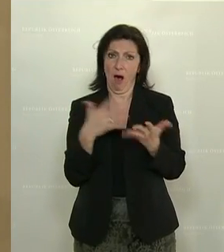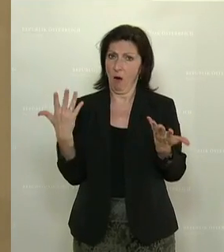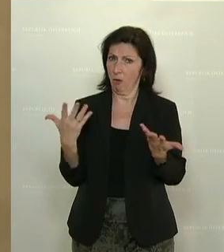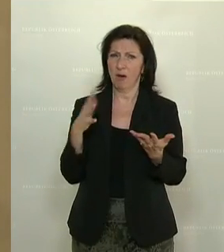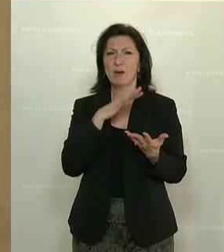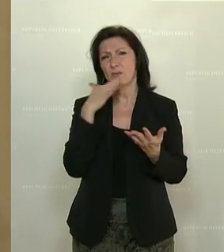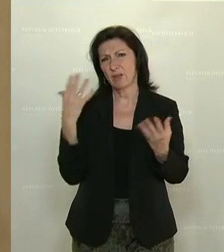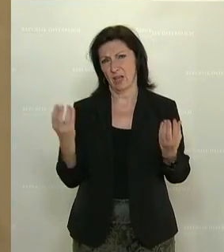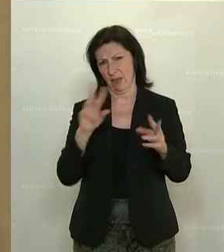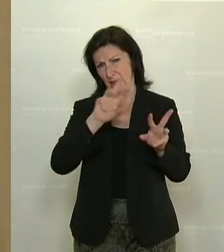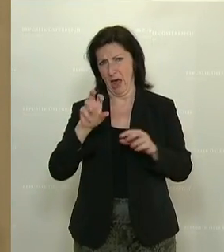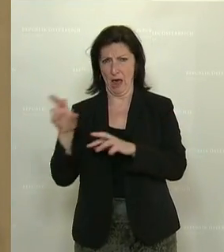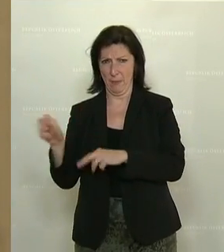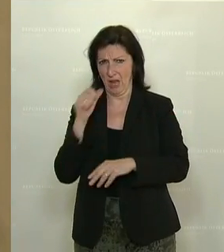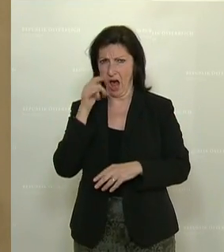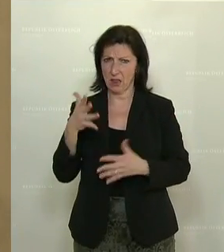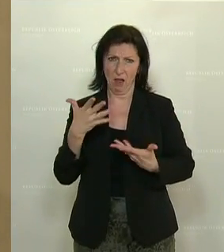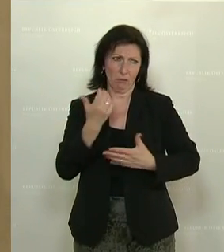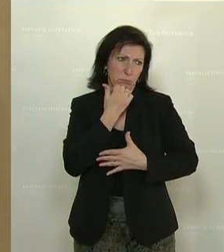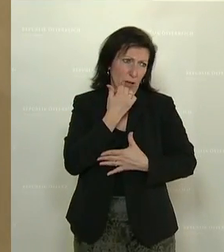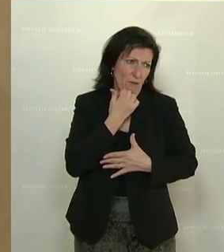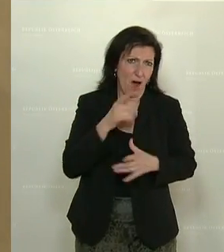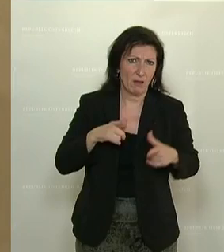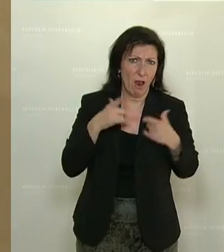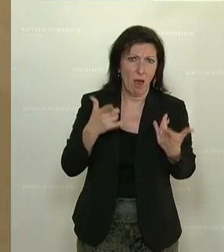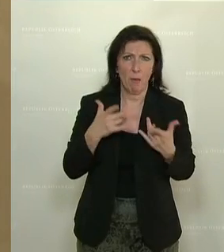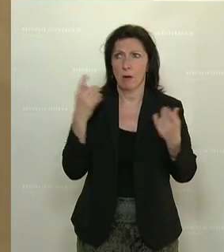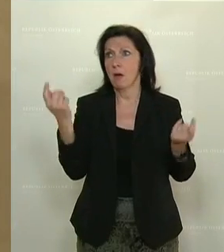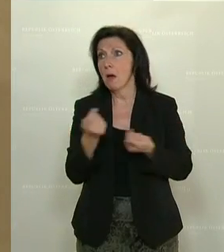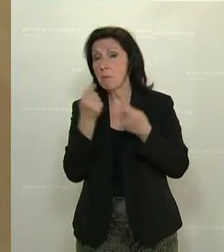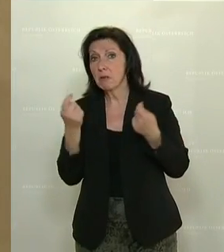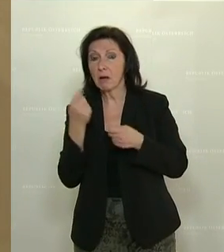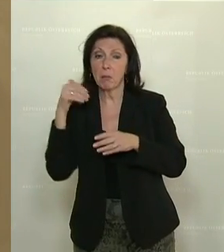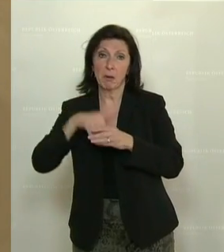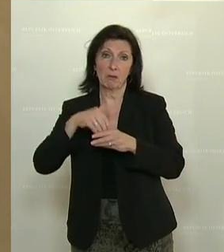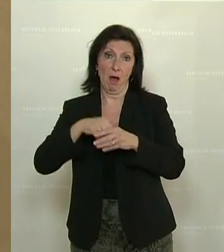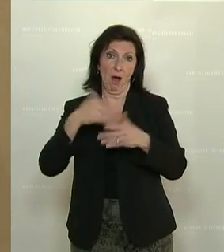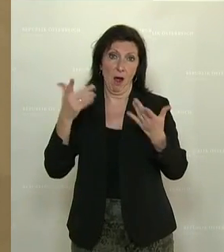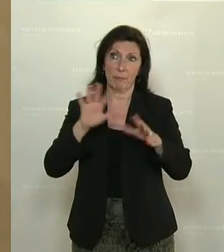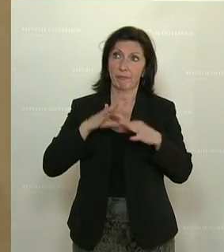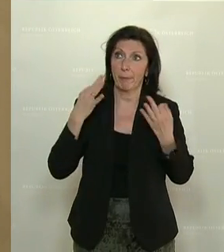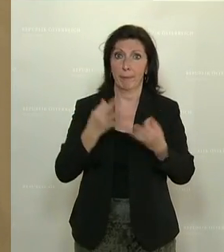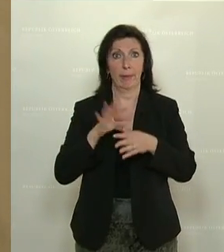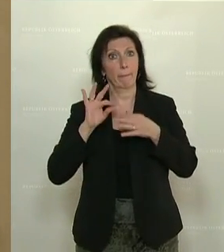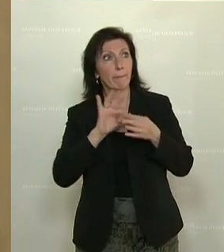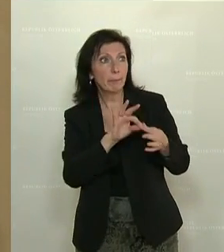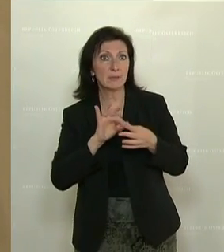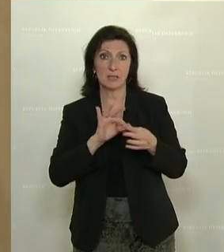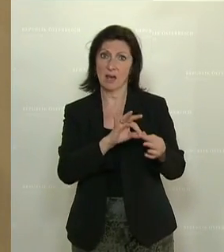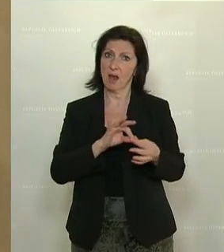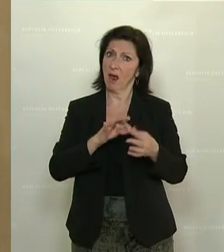ganz vielen Dingen, die wir persönlich erleben, im betrieblichen Klima erleben, familiär, in der Beziehung.